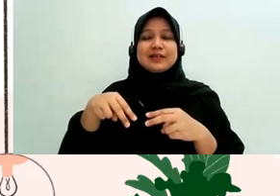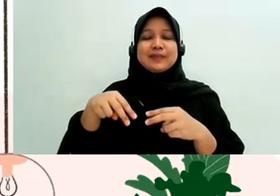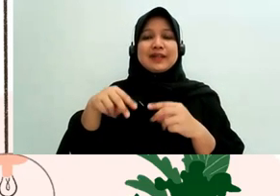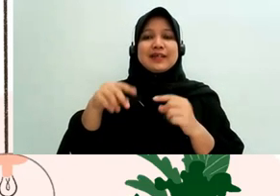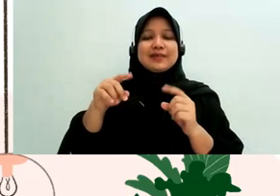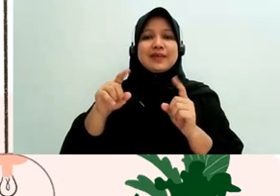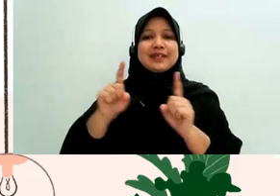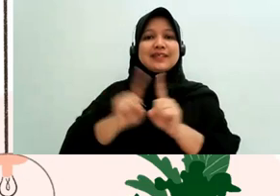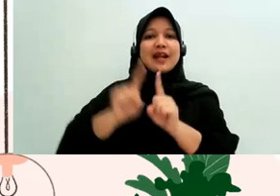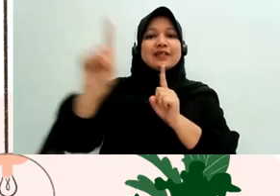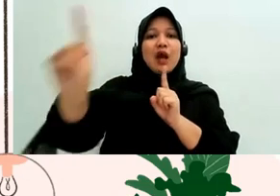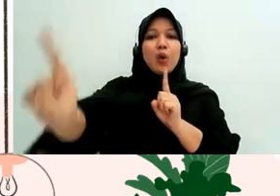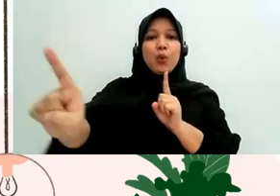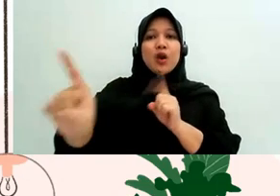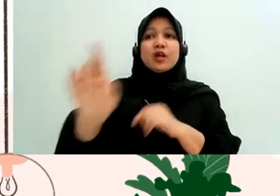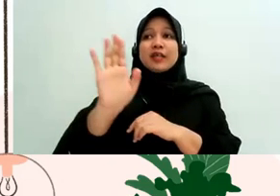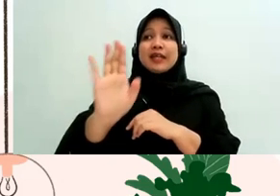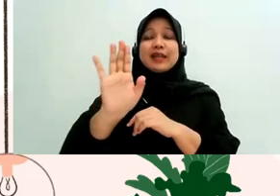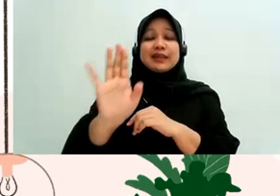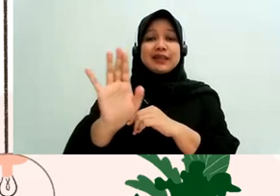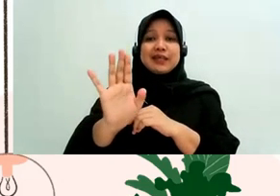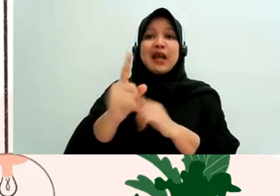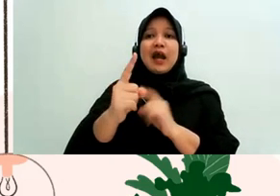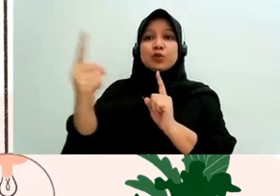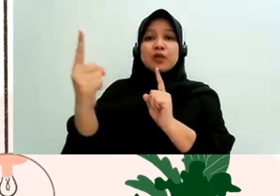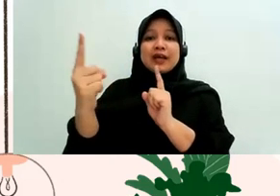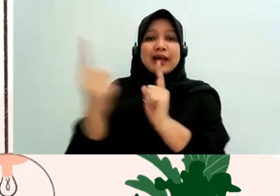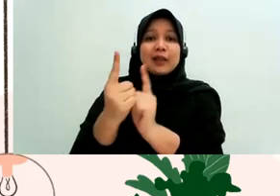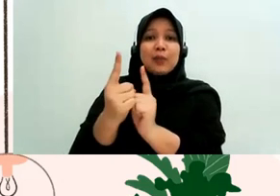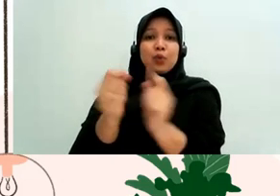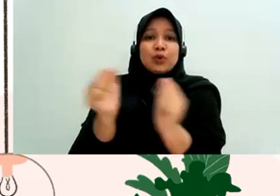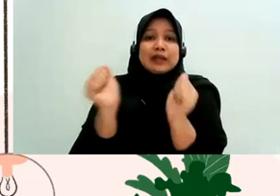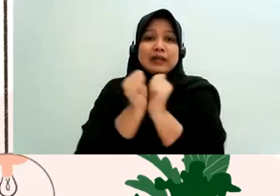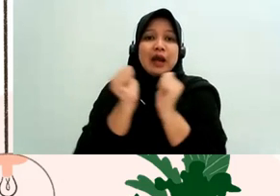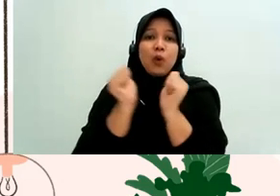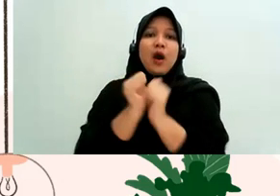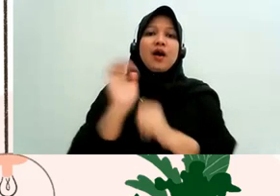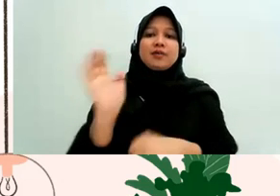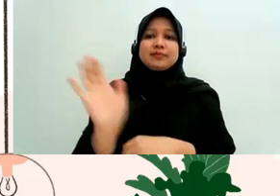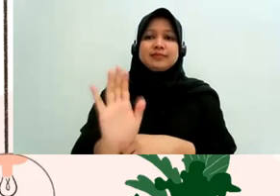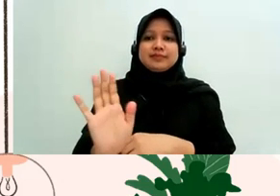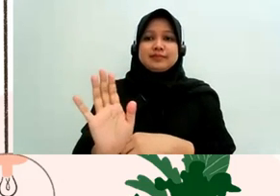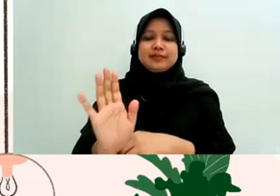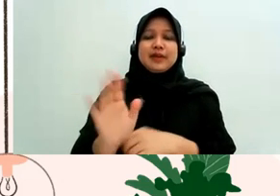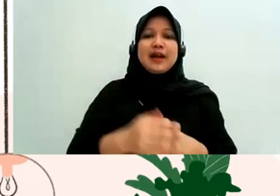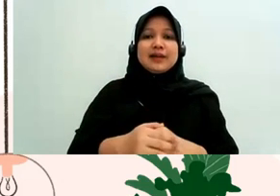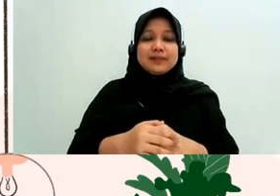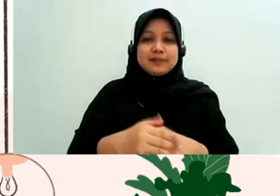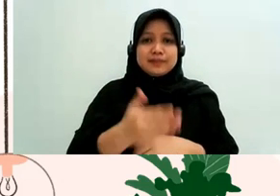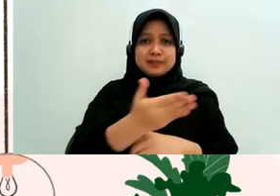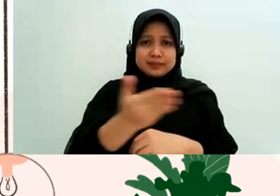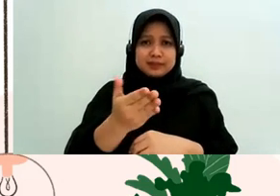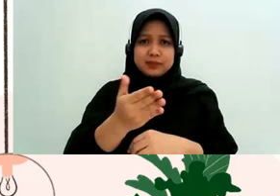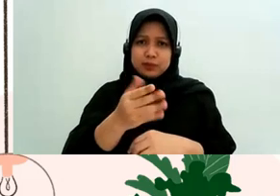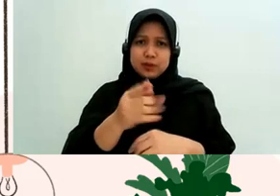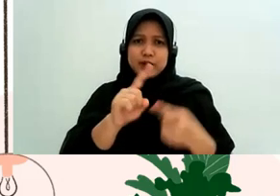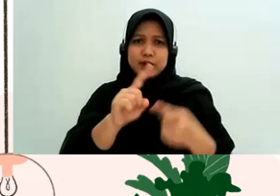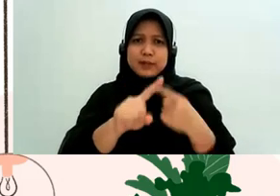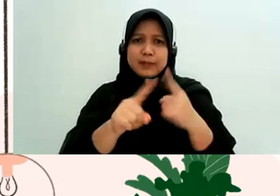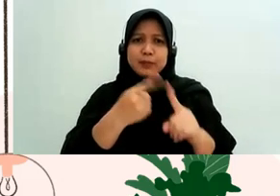perdakwa misalnya persidangan nah kalau teman-teman gak tahu kan teman-teman gak bisa ya memframing ya untuk bilang wah ini